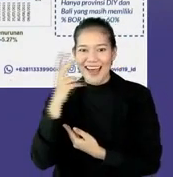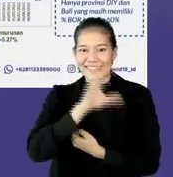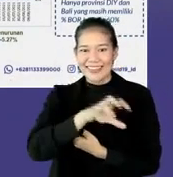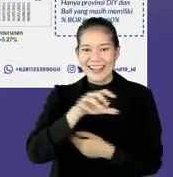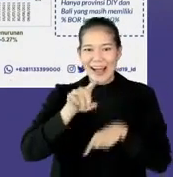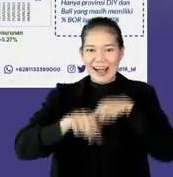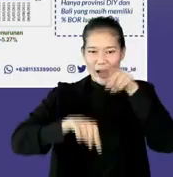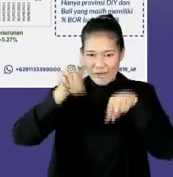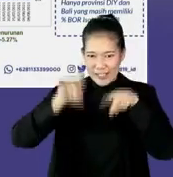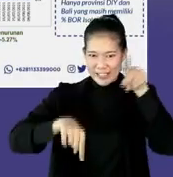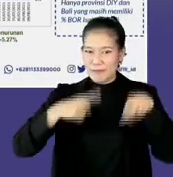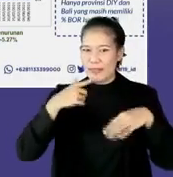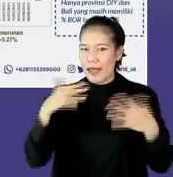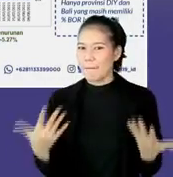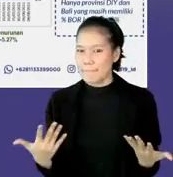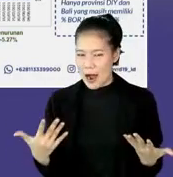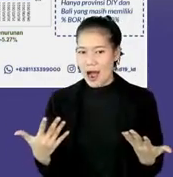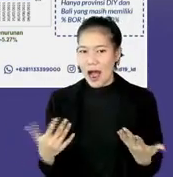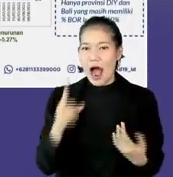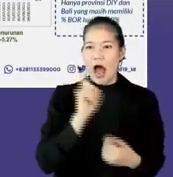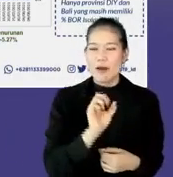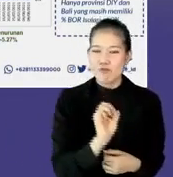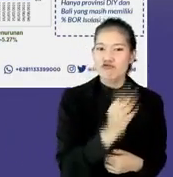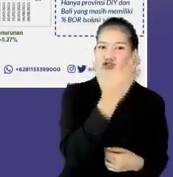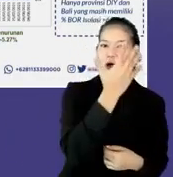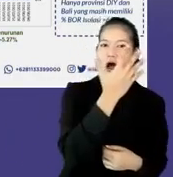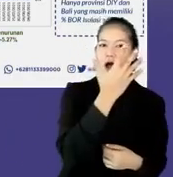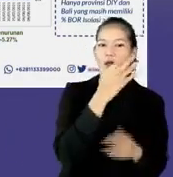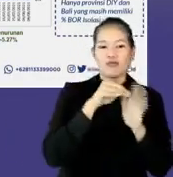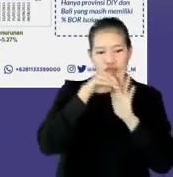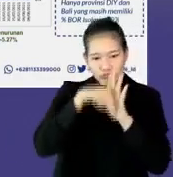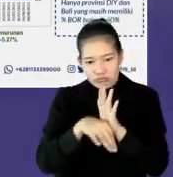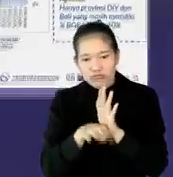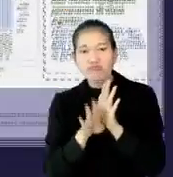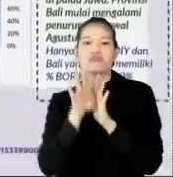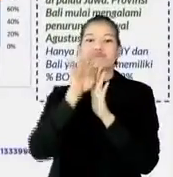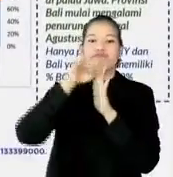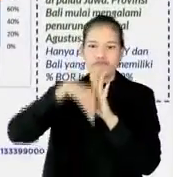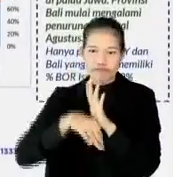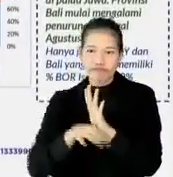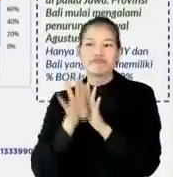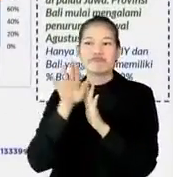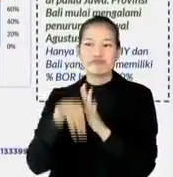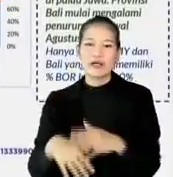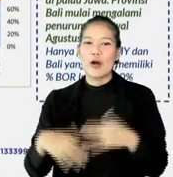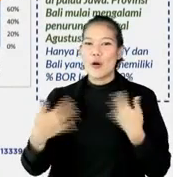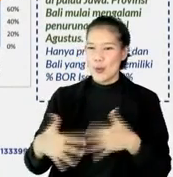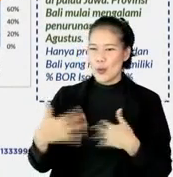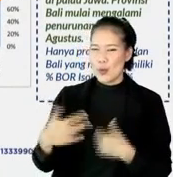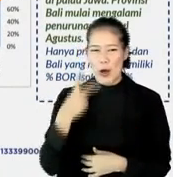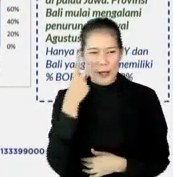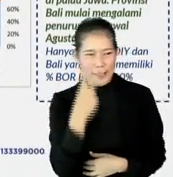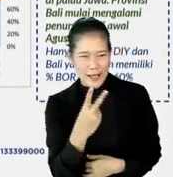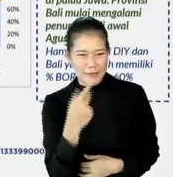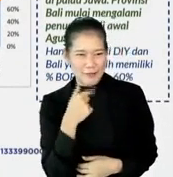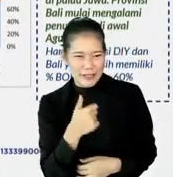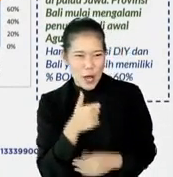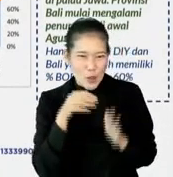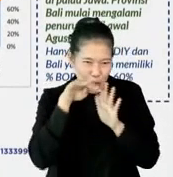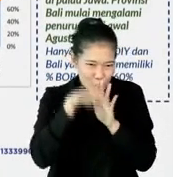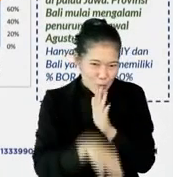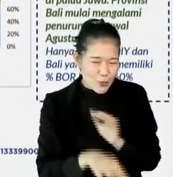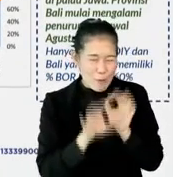grafik line chart-nya, sudah ada puncak turun, puncak turun, puncak turun. Gambarannya semua manis nih kelihatannya. Semuanya